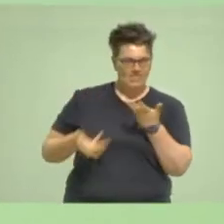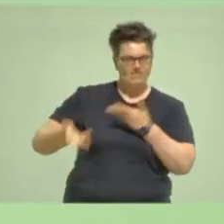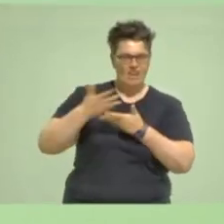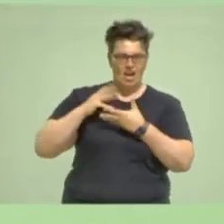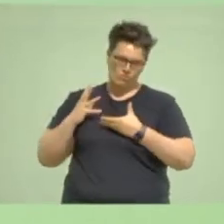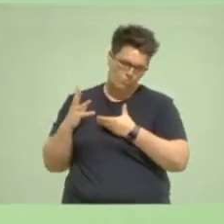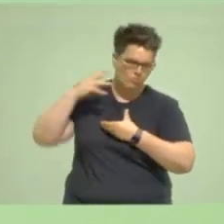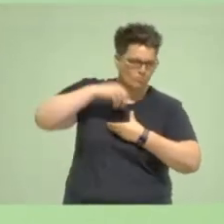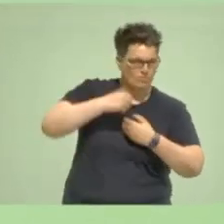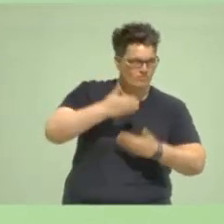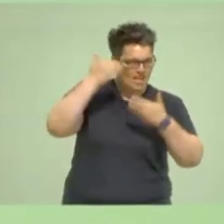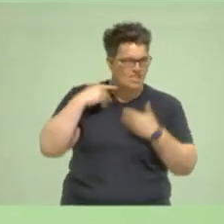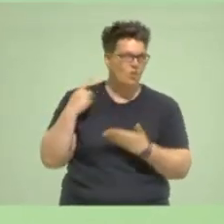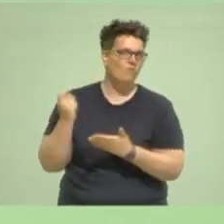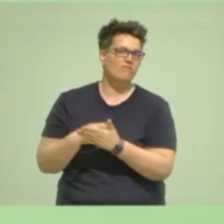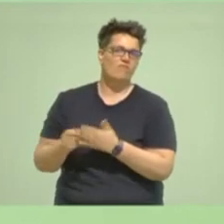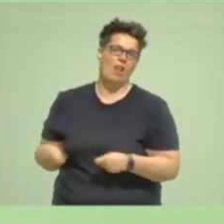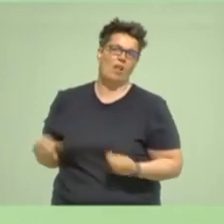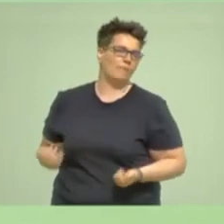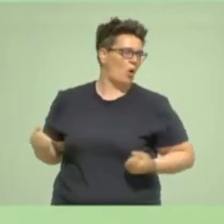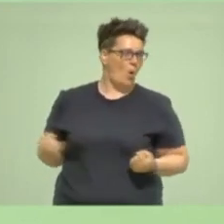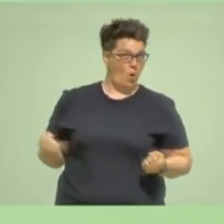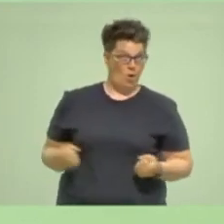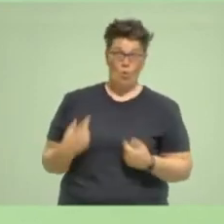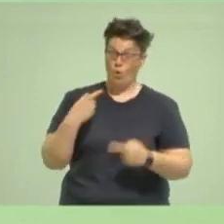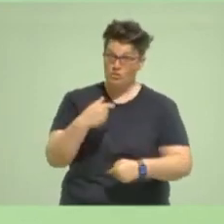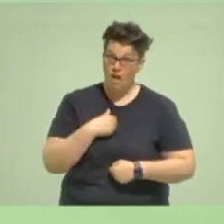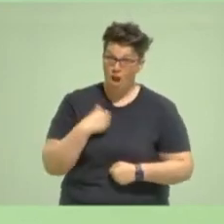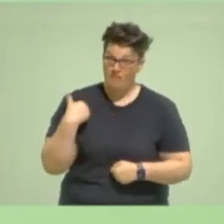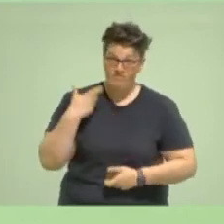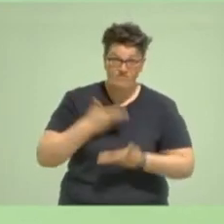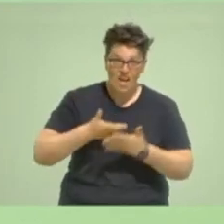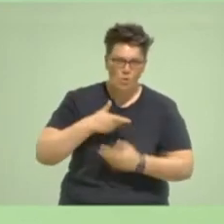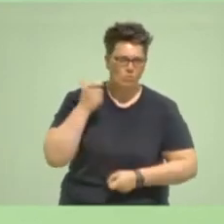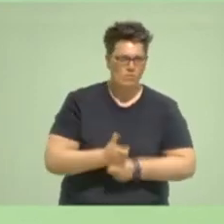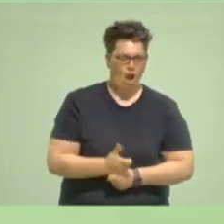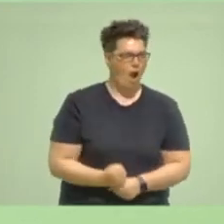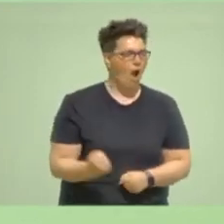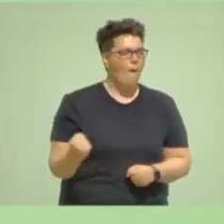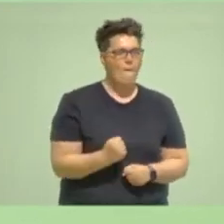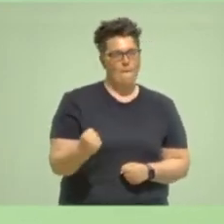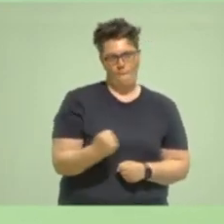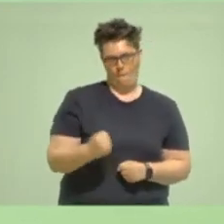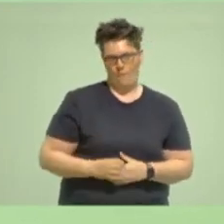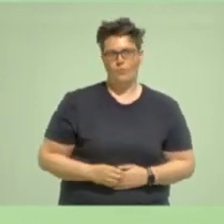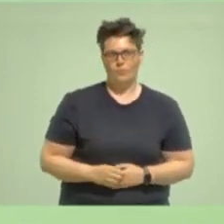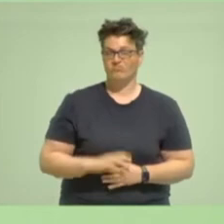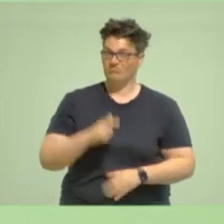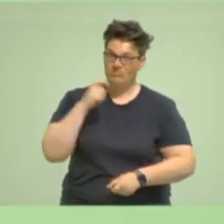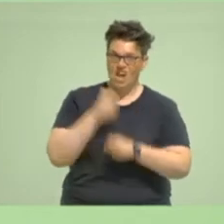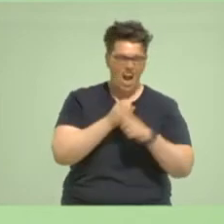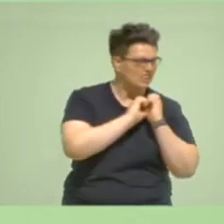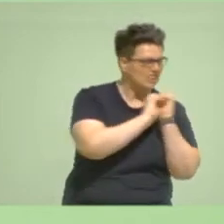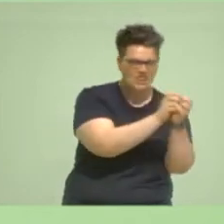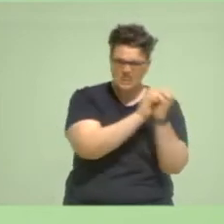Und ihr könnt mir eins glauben, diese Verhandlungen waren hart. Und wir haben hart gerungen.